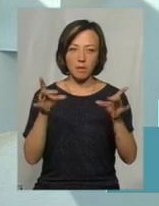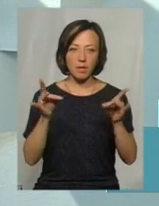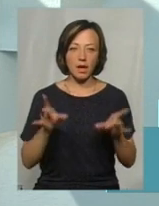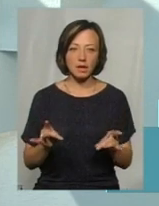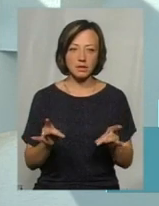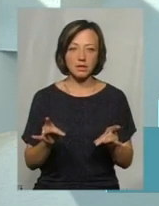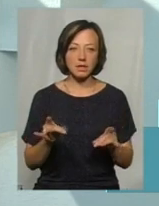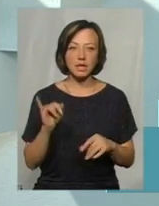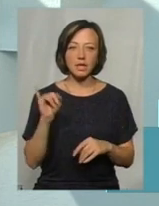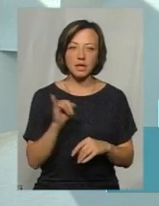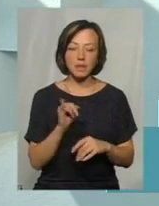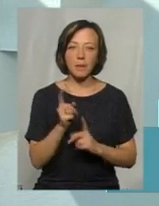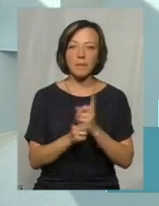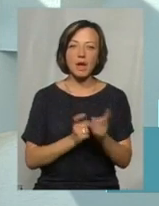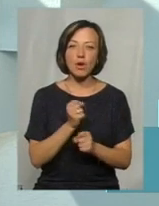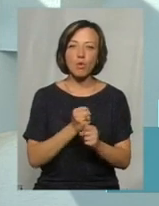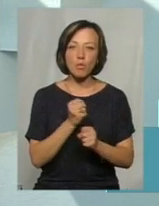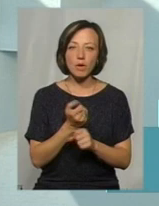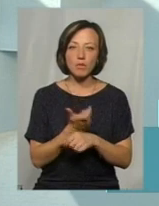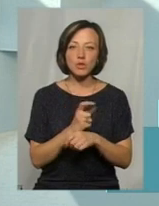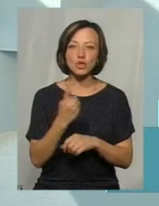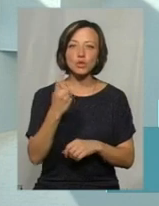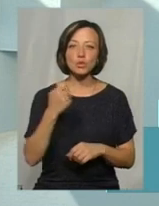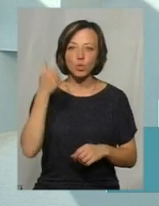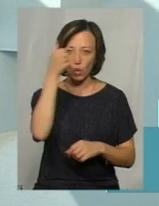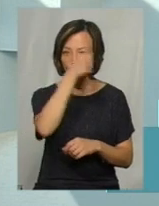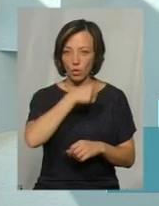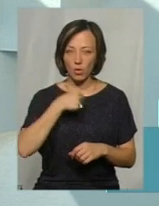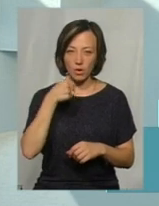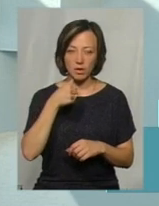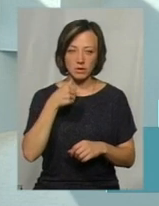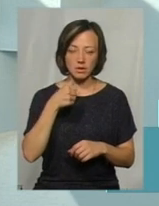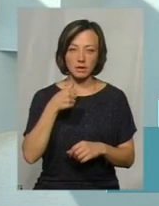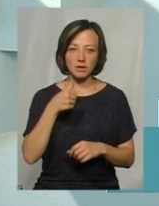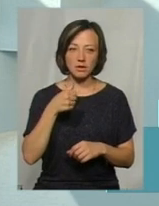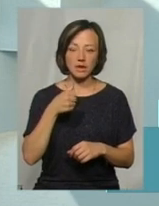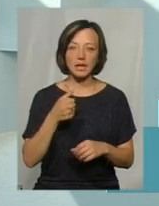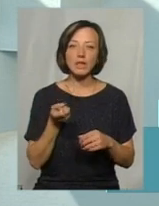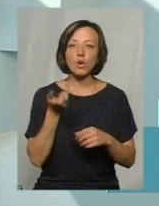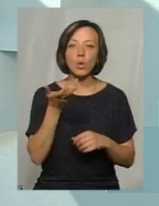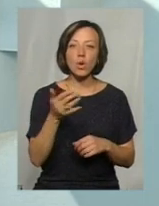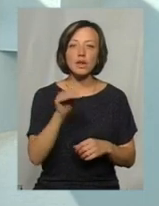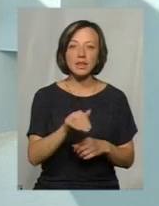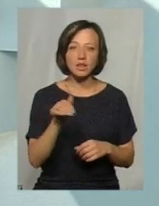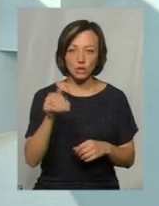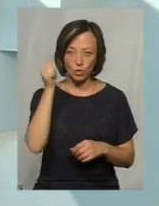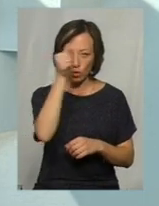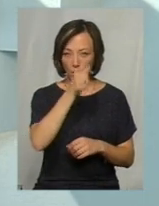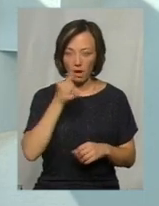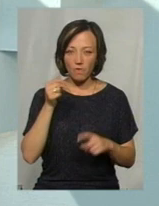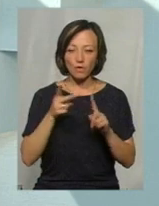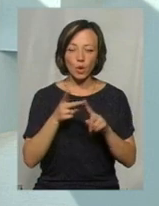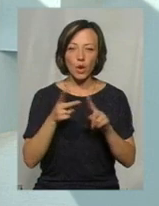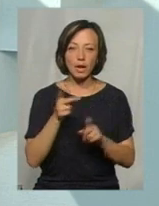пакет і він перероблюється більше, ніж 100 років, від 100 до кількох тисяч. І вторина